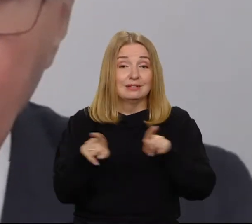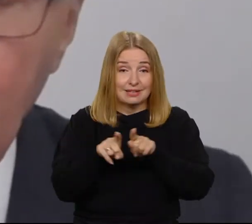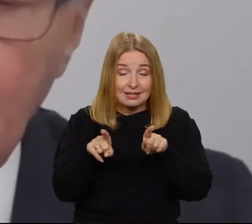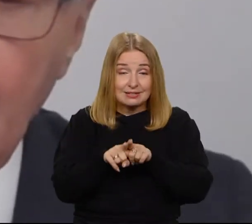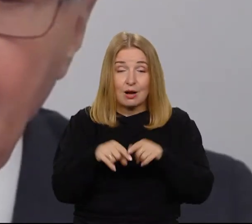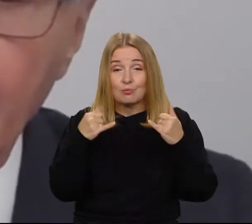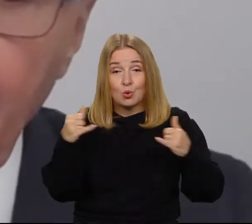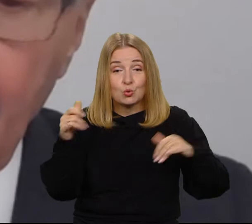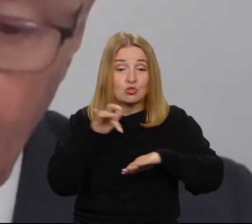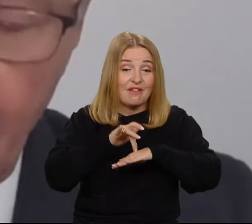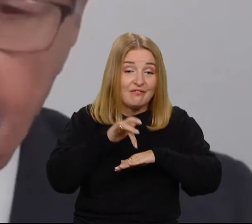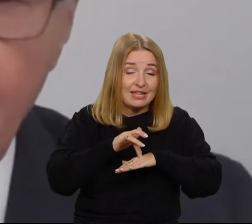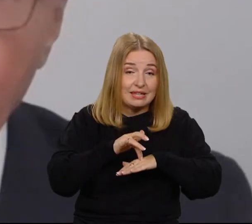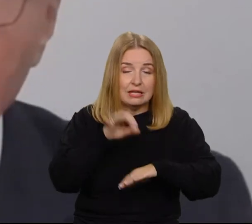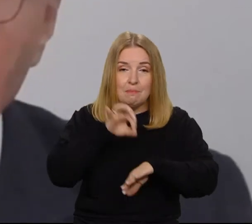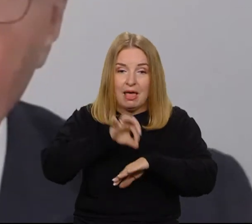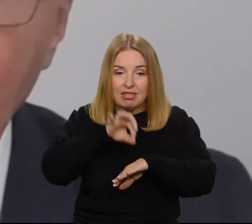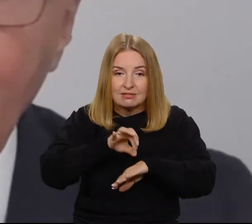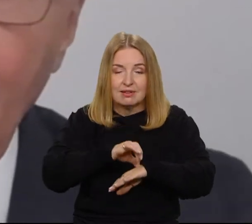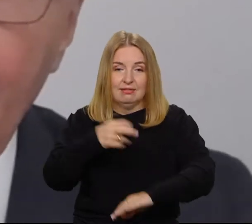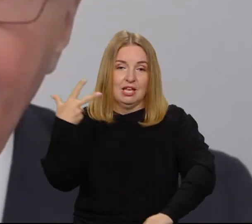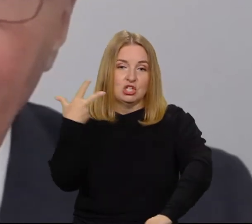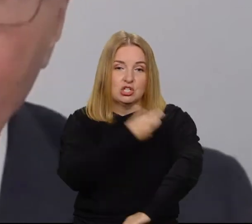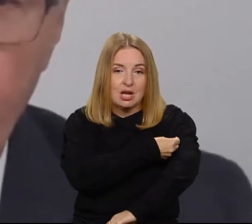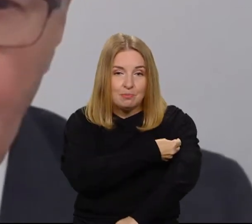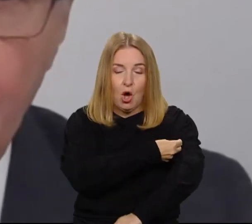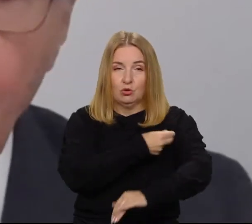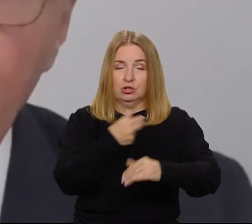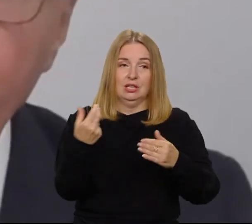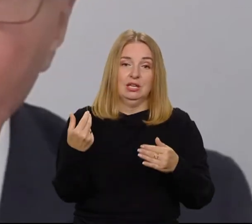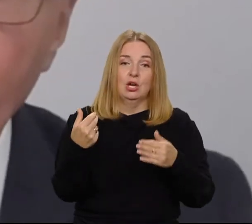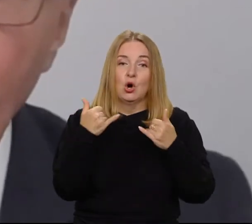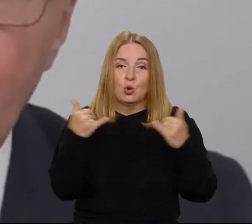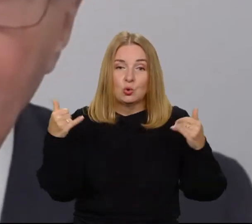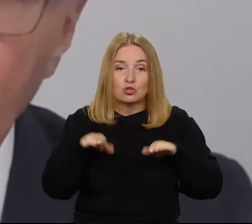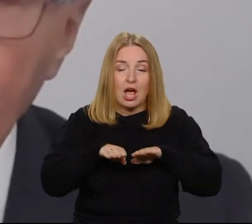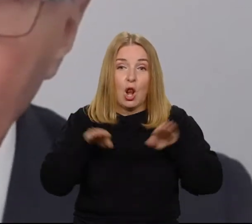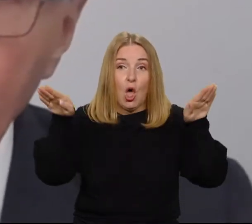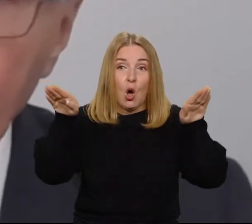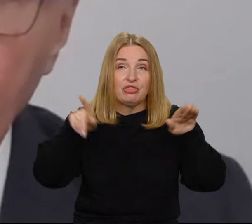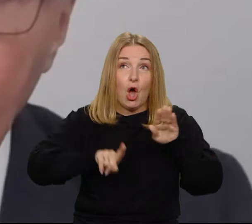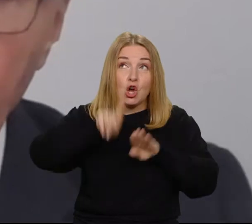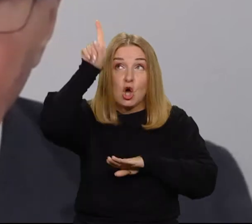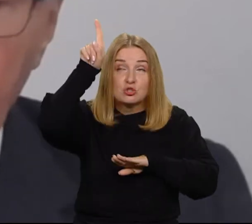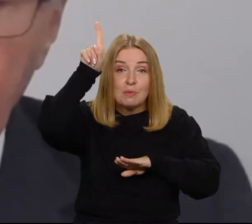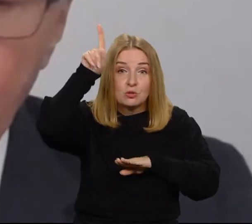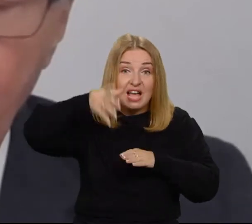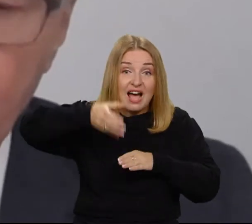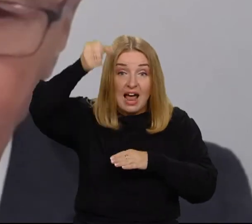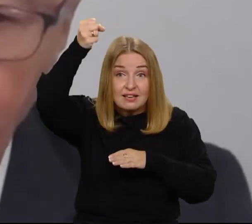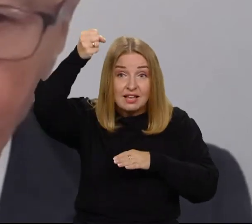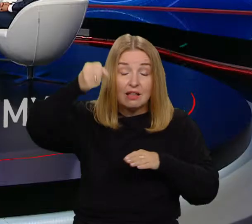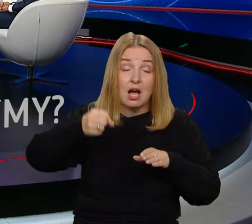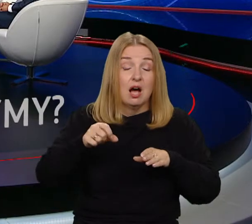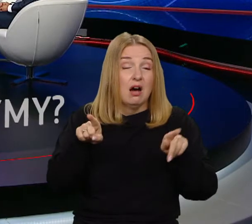osiągnięcia medycyny, chociażby szczepionki MRNA, chociażby lotyk w kosmos i tak dalej, i tak dalej. Ale gdyby